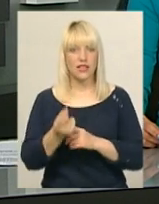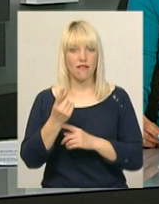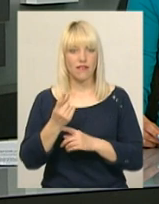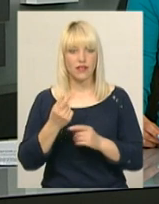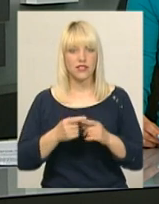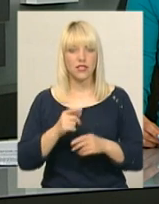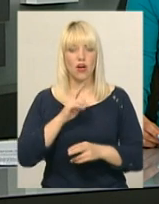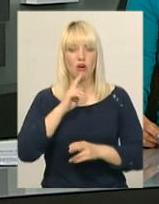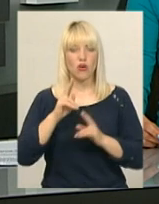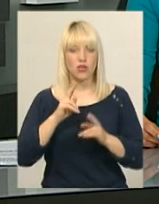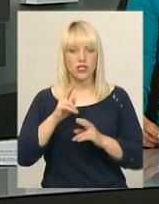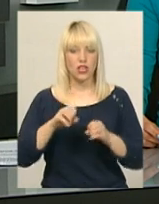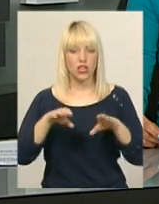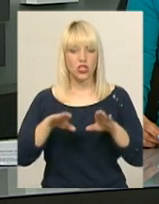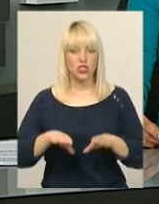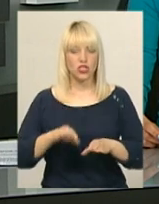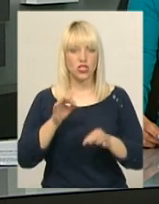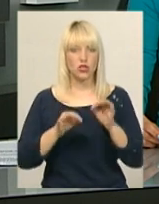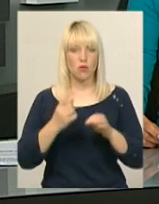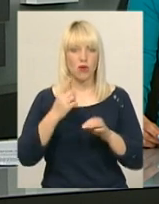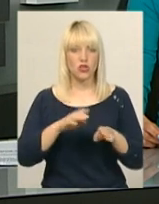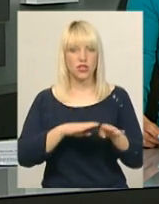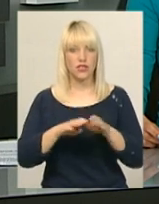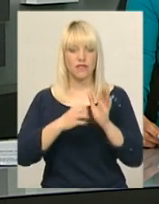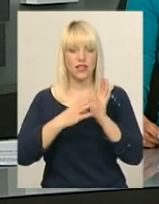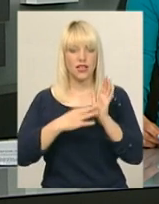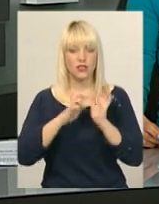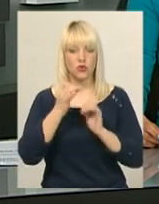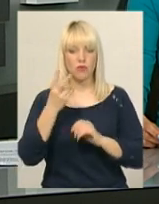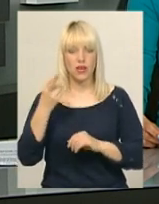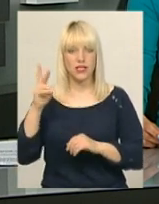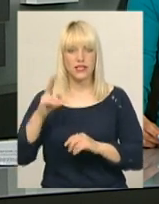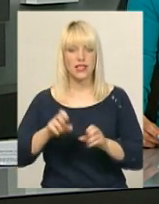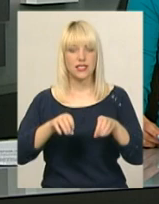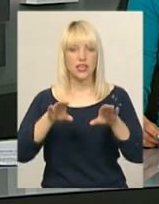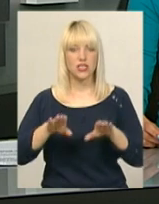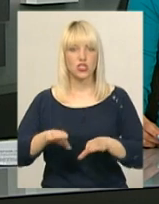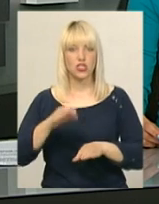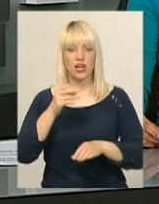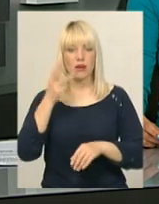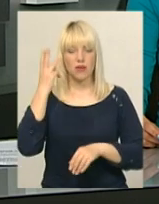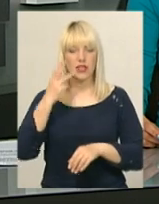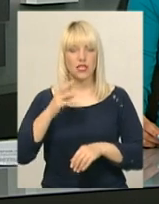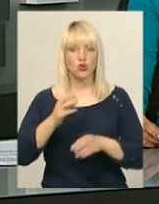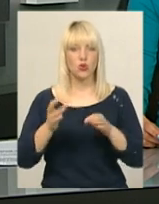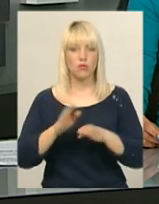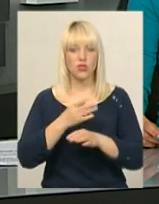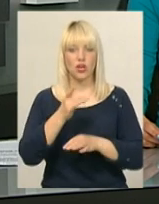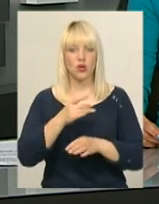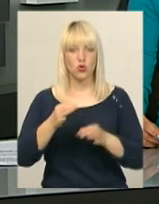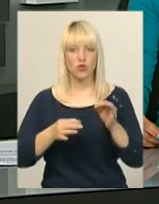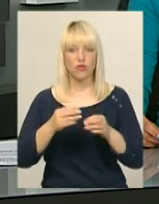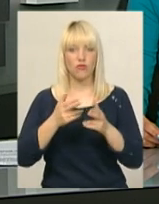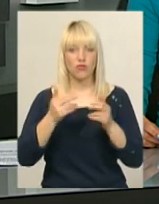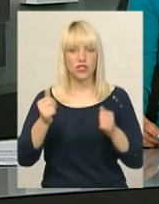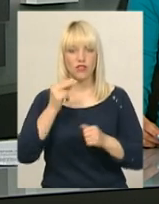Кривак оскаржує рішення суд першої інстанції. 19 березня за рішенням Хмельницького міськрайонного суду його визнано винним у керуванні автомобілем